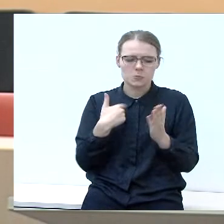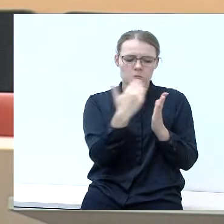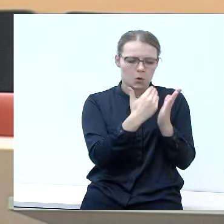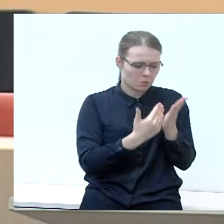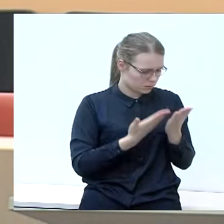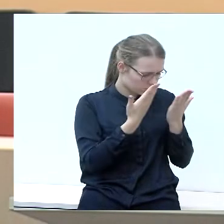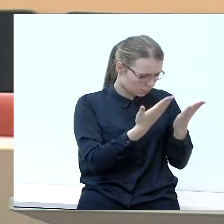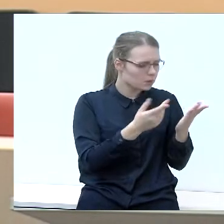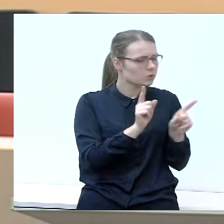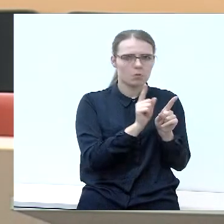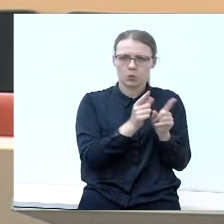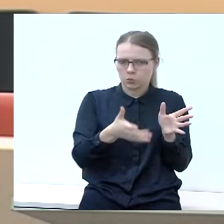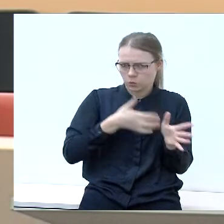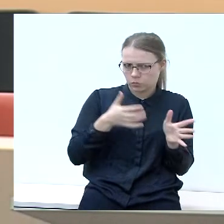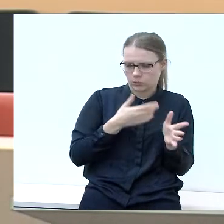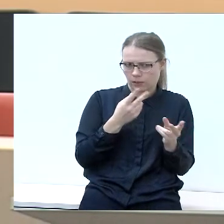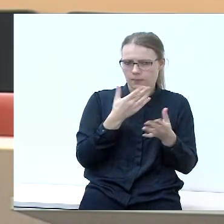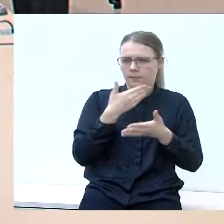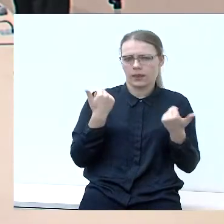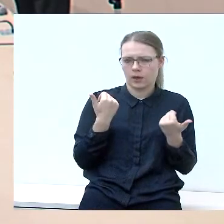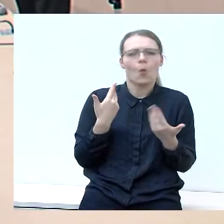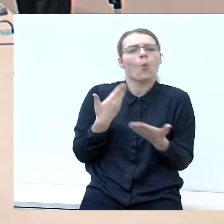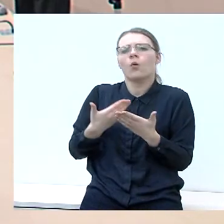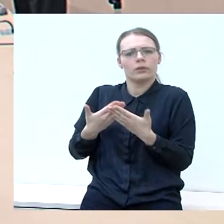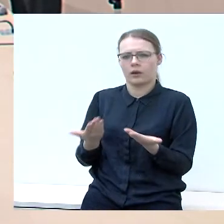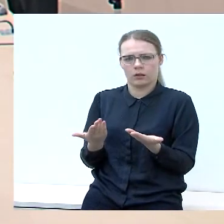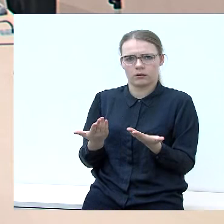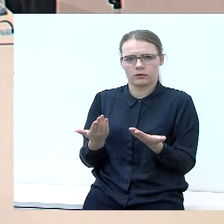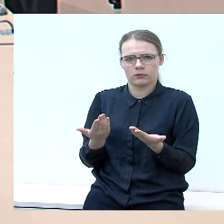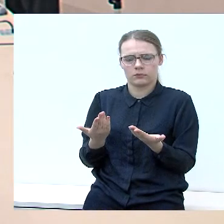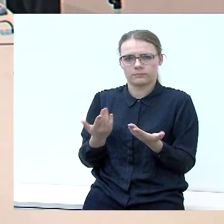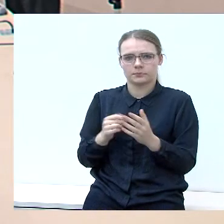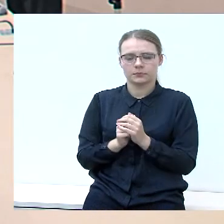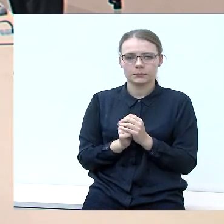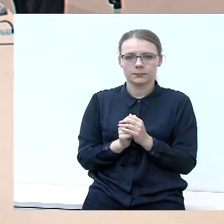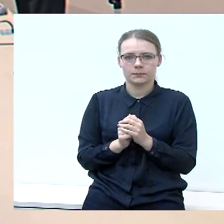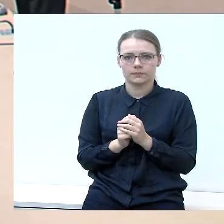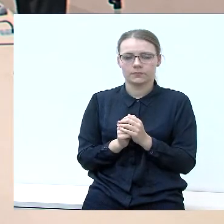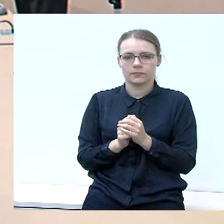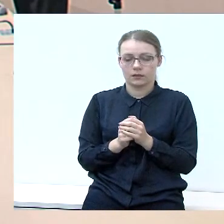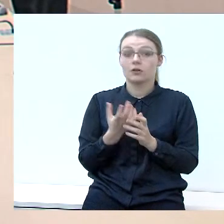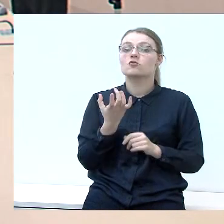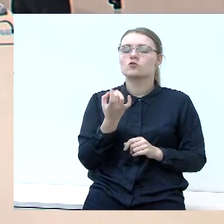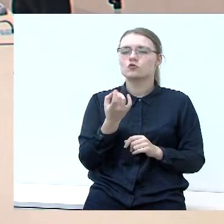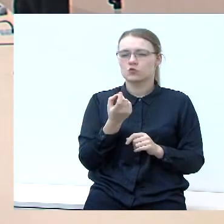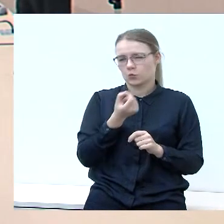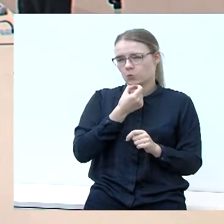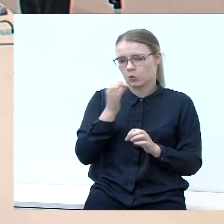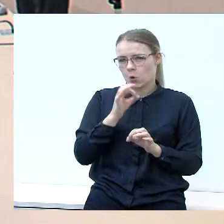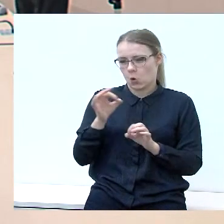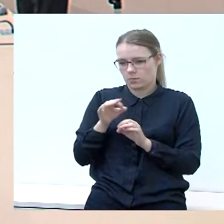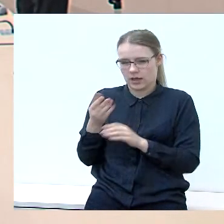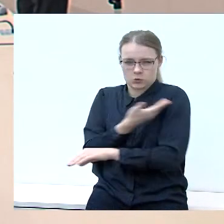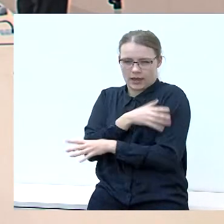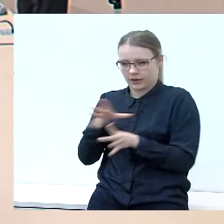to irgi negirdėjau. Kodėl, argumentuokit. Įsijumkit. Da, truputėlį dėl bendradarvėjimo su